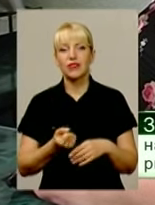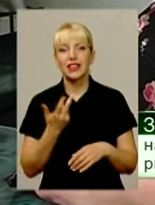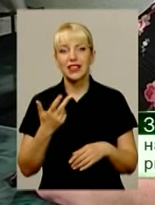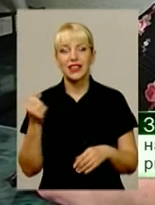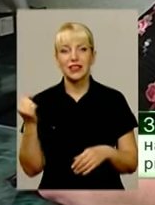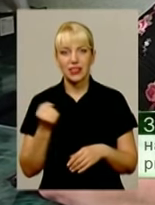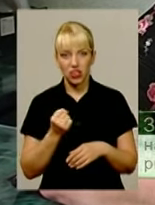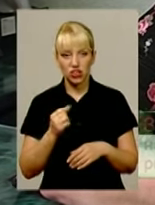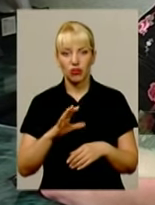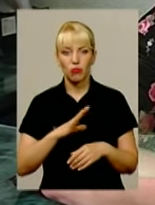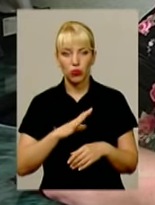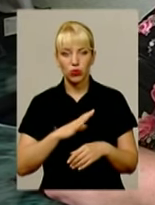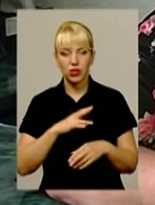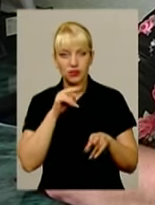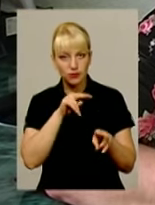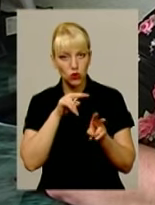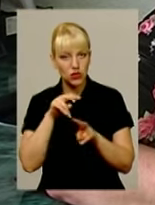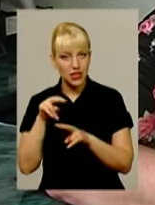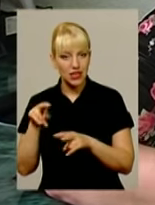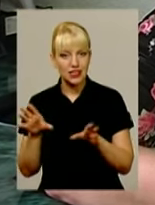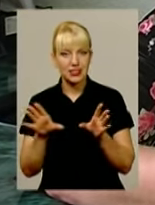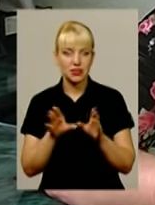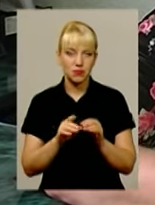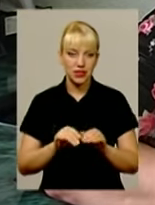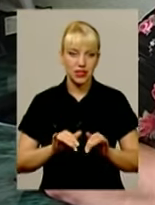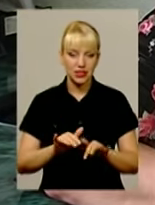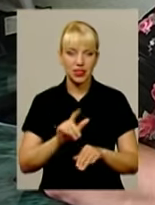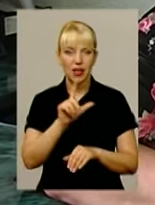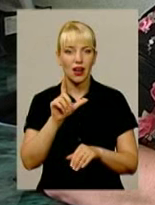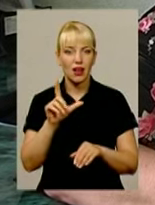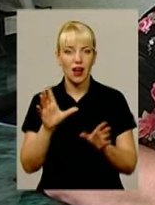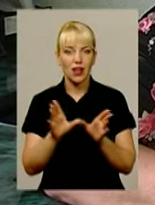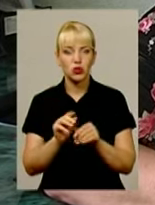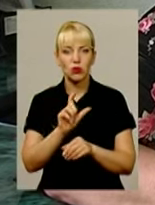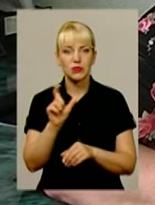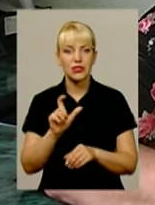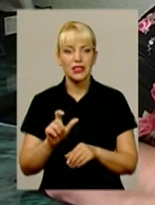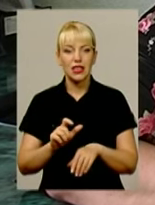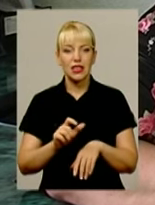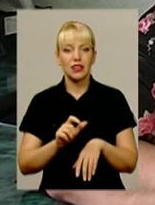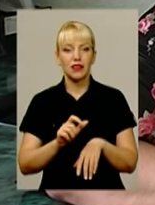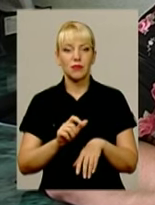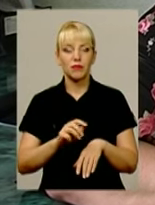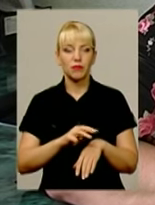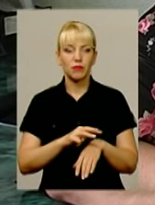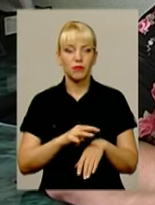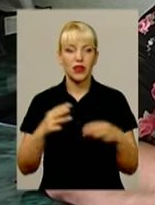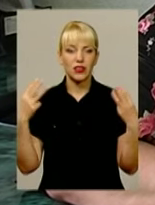були спільні спостереження, спільні дії разом із... Я перезвонила